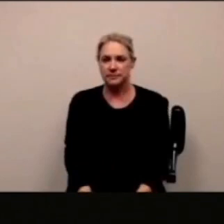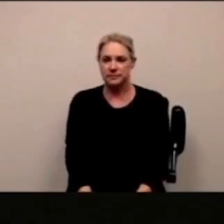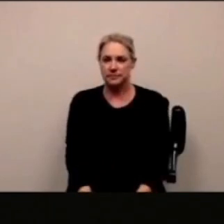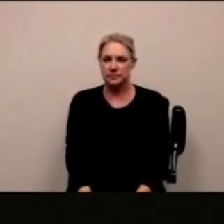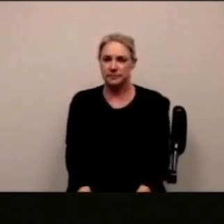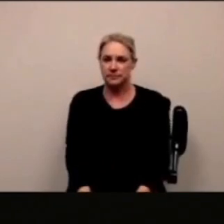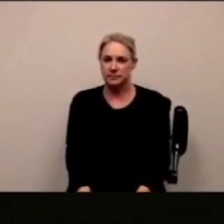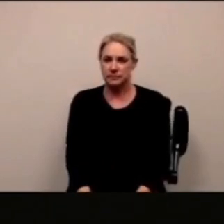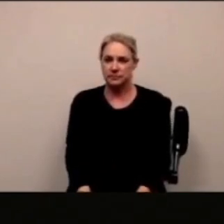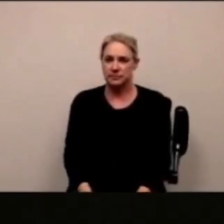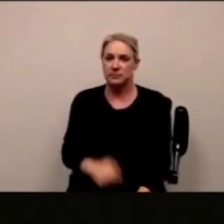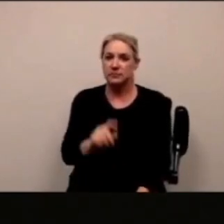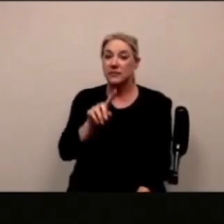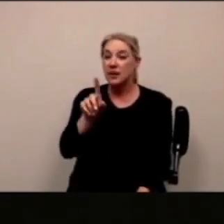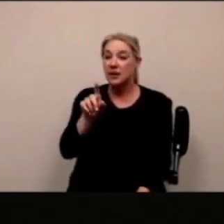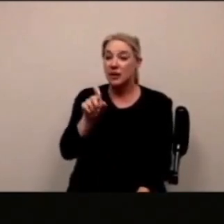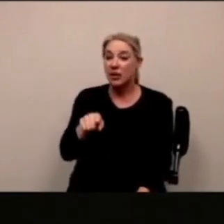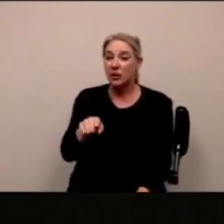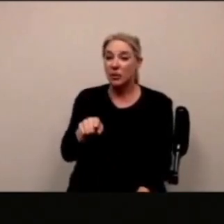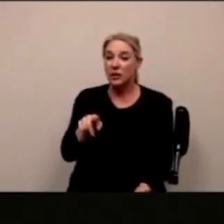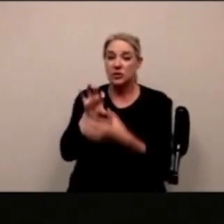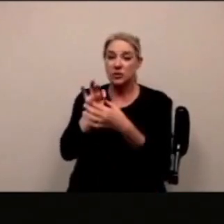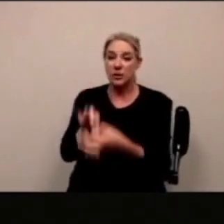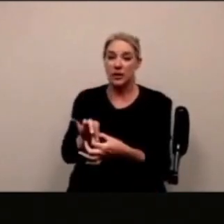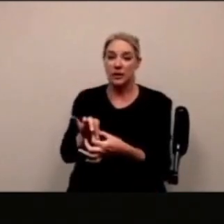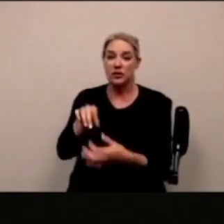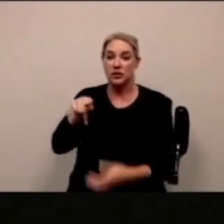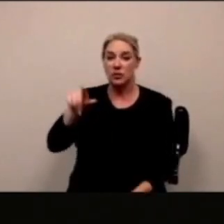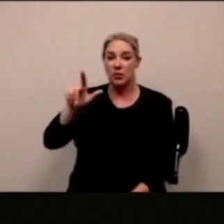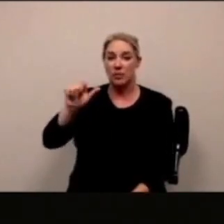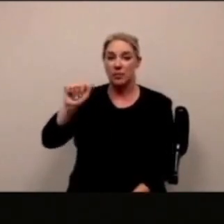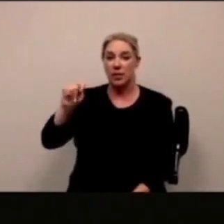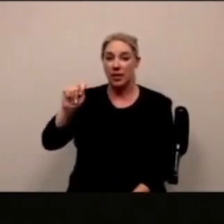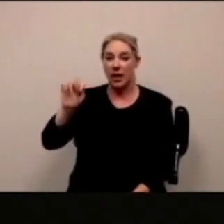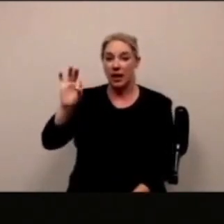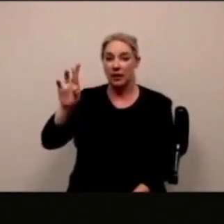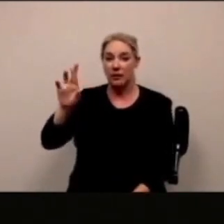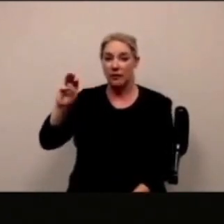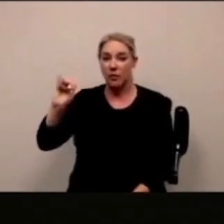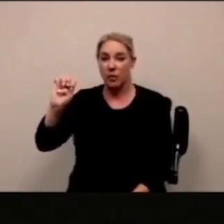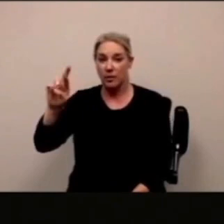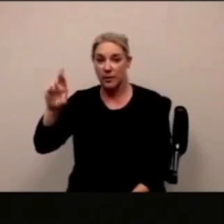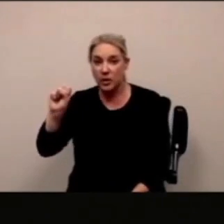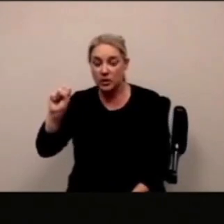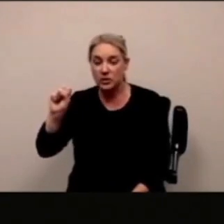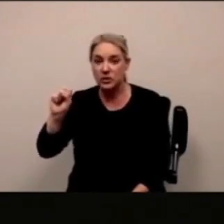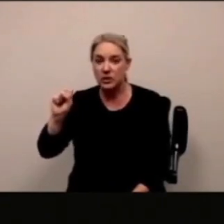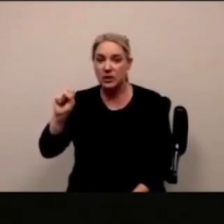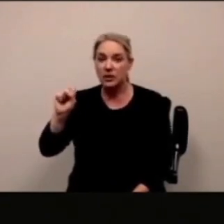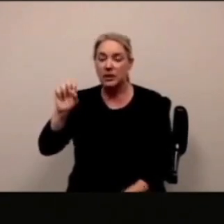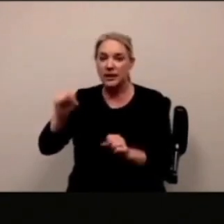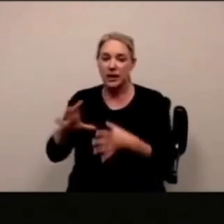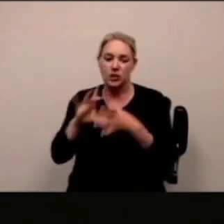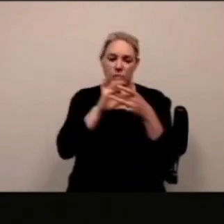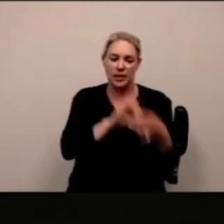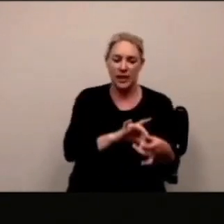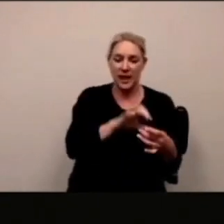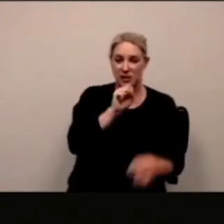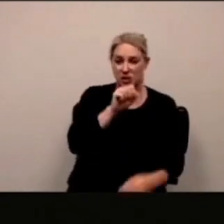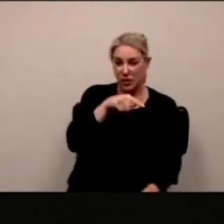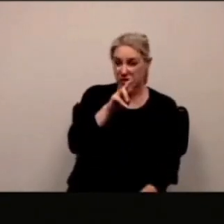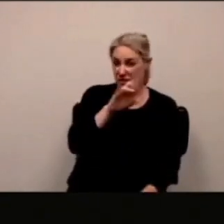non ha come quei denti da poter unire i cardini cioè vediamo